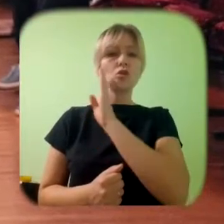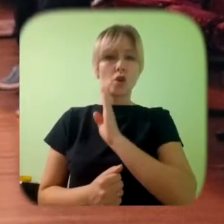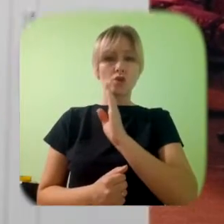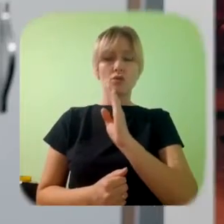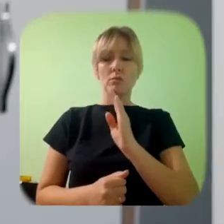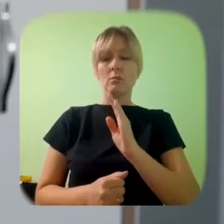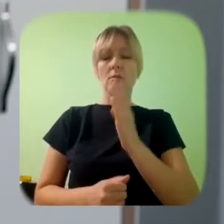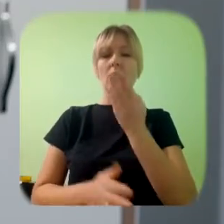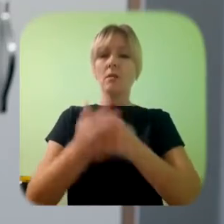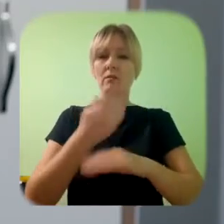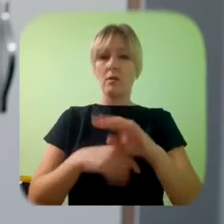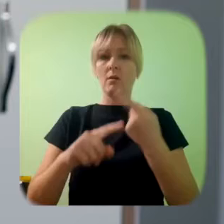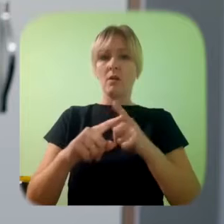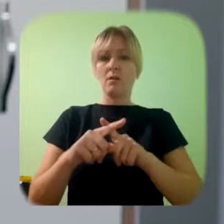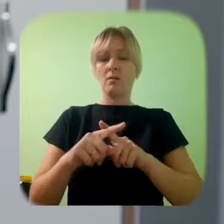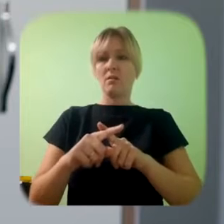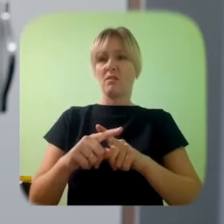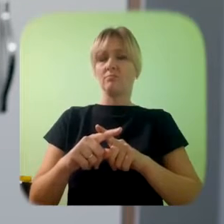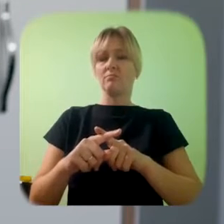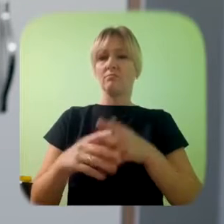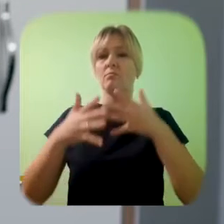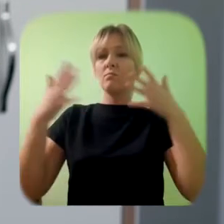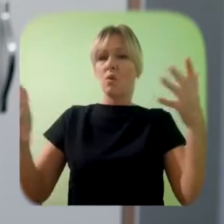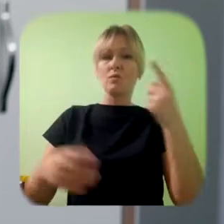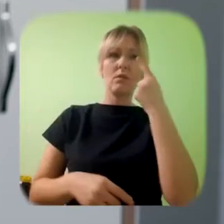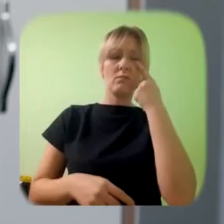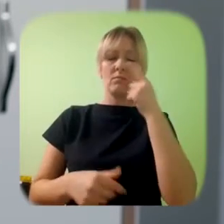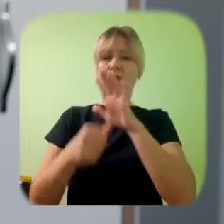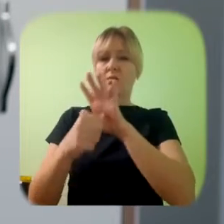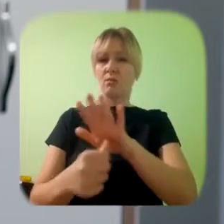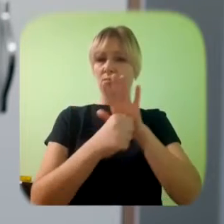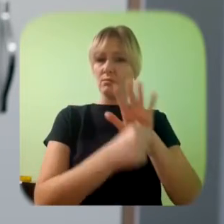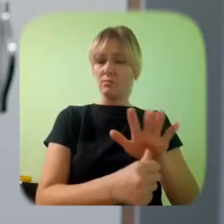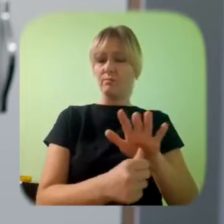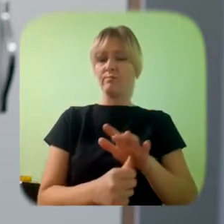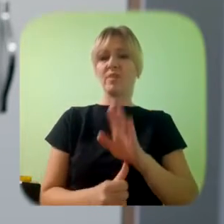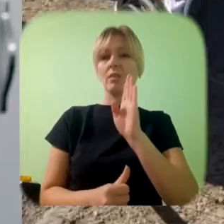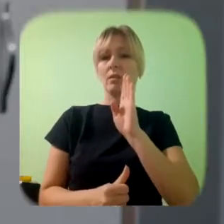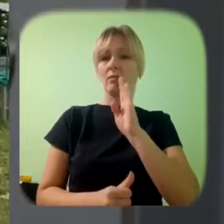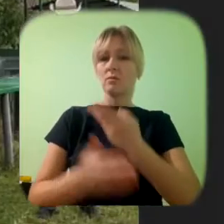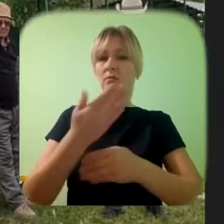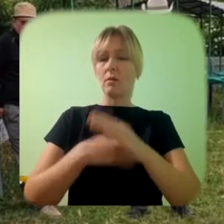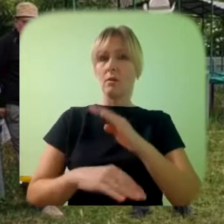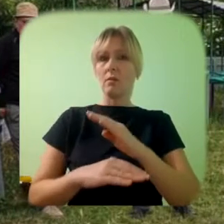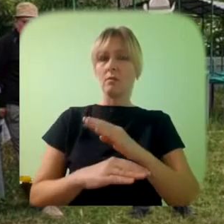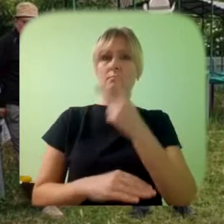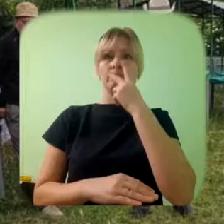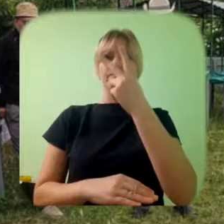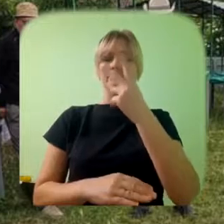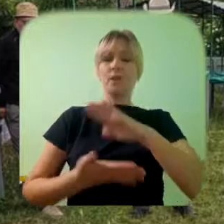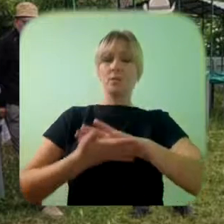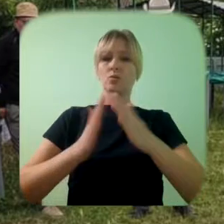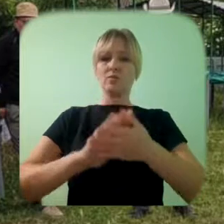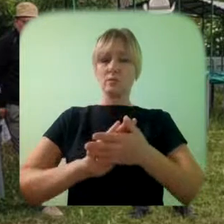persoane. Femeile cu dizabilități continuă să fie printre cele mai discriminate grupuri de persoane. Acestea se